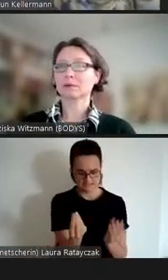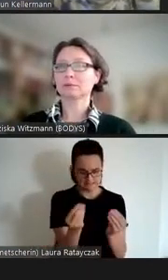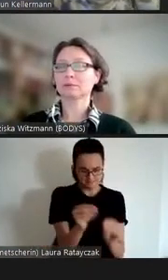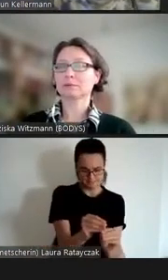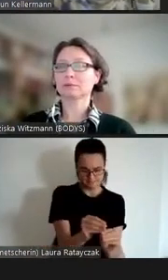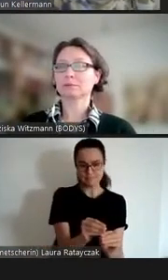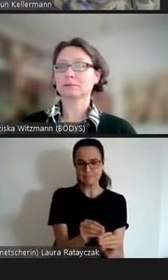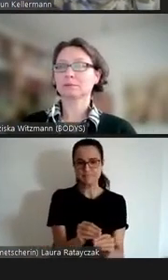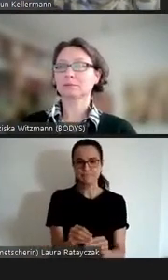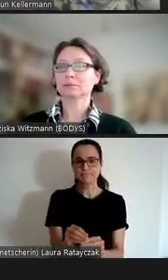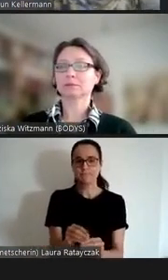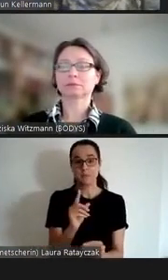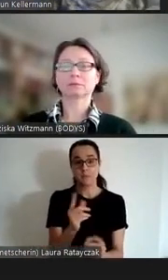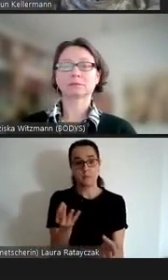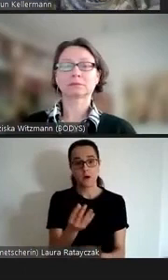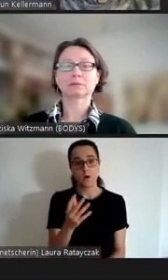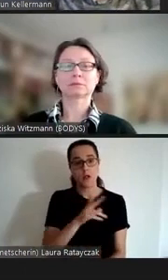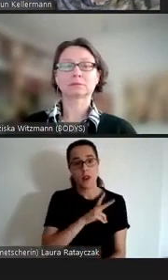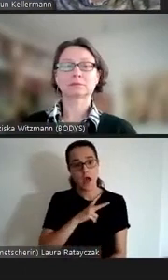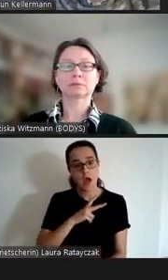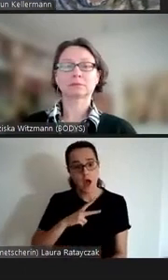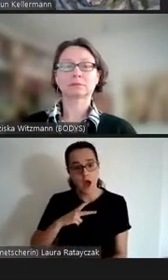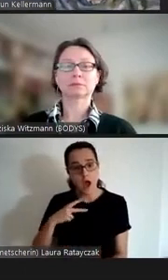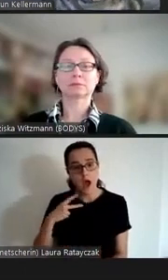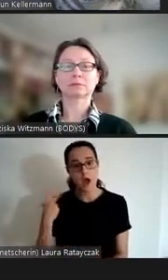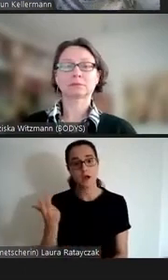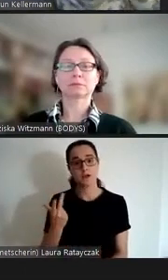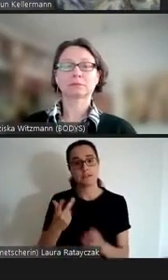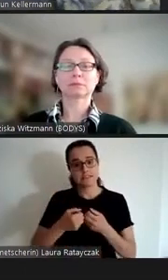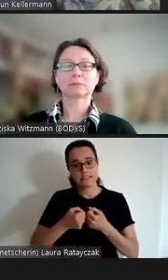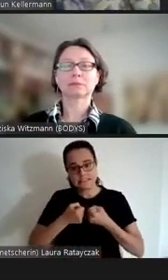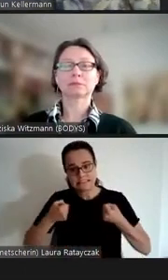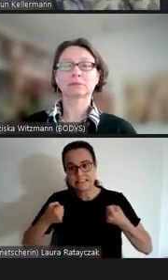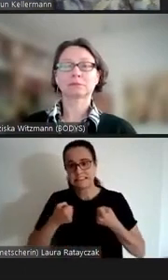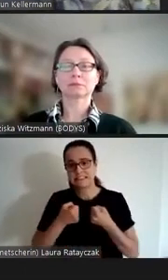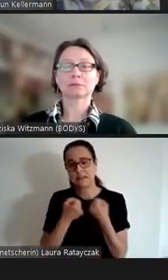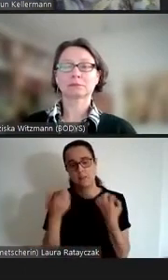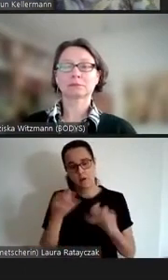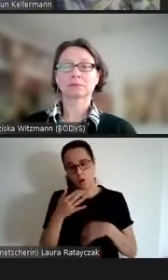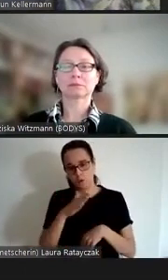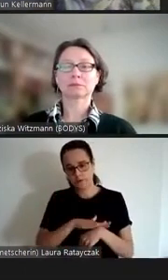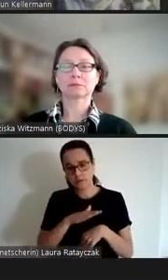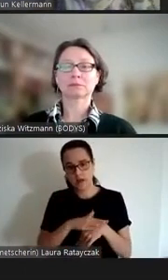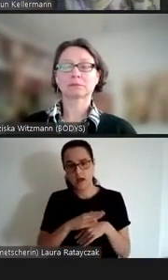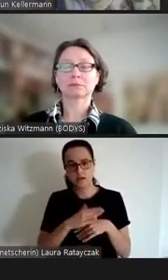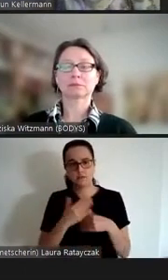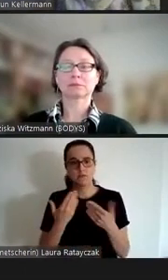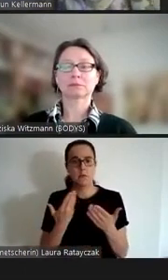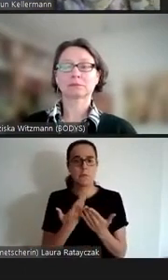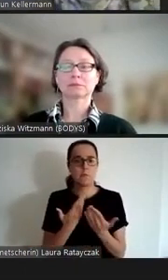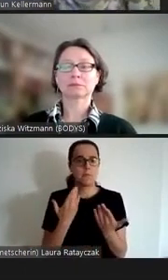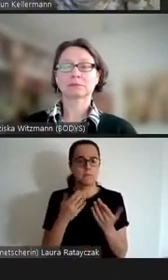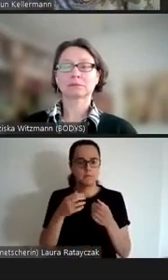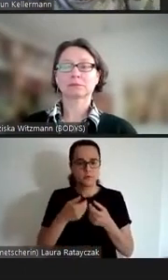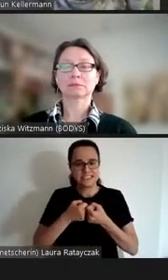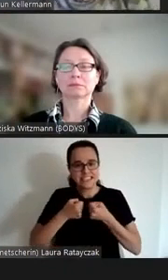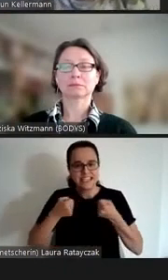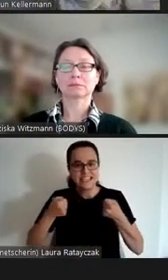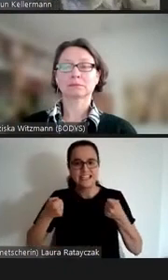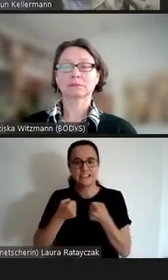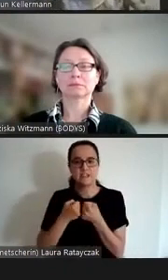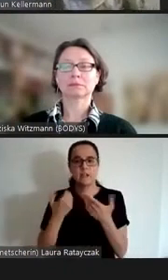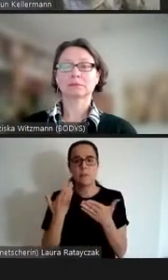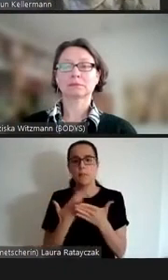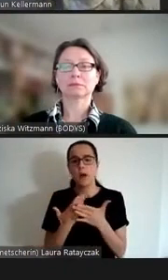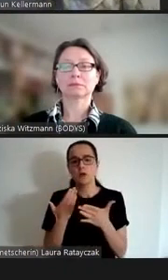Zeit durch das regelmäßige Einführen eines Gegenstandes gedient werden eine